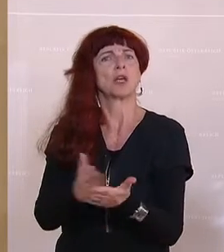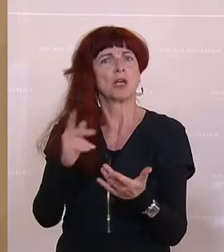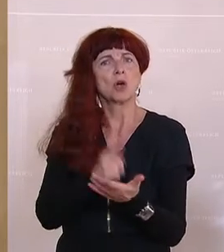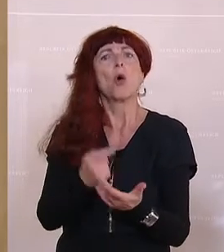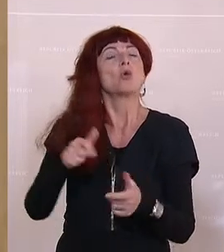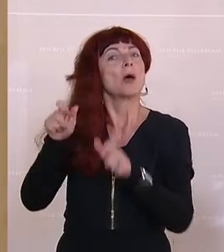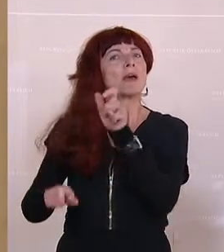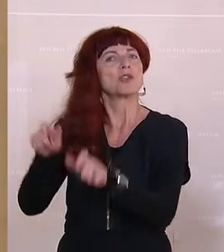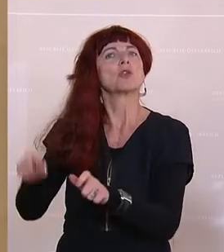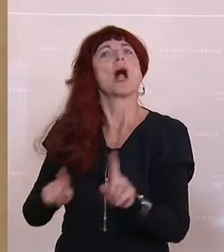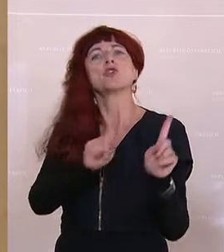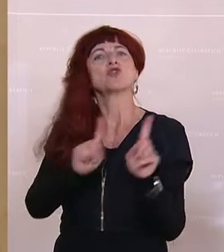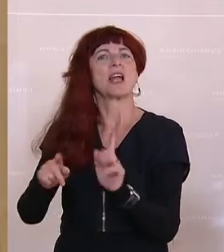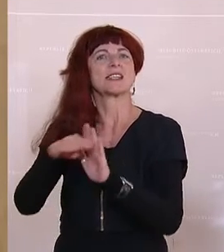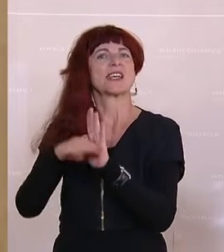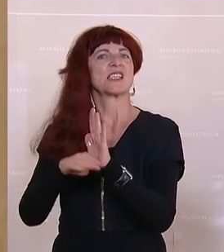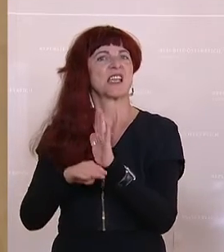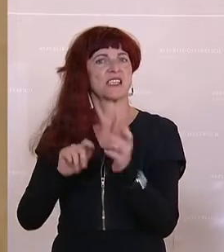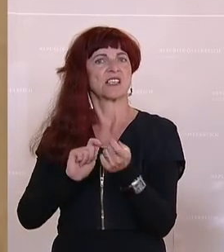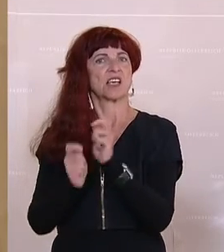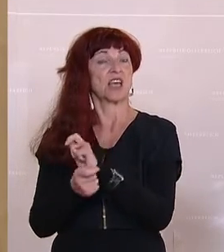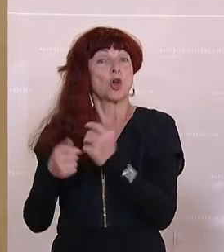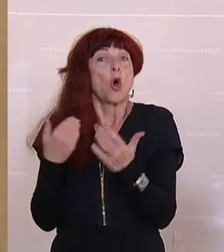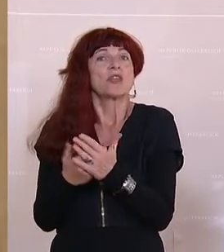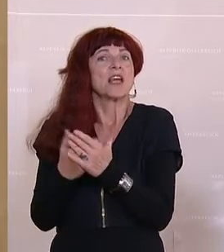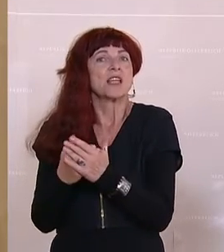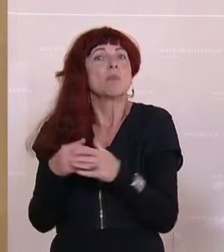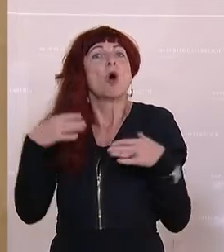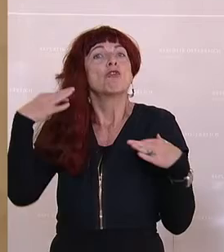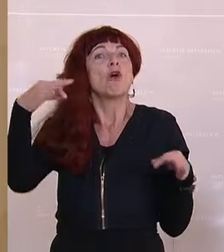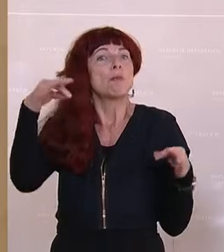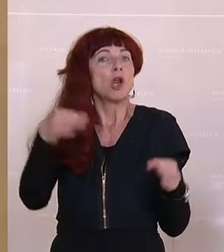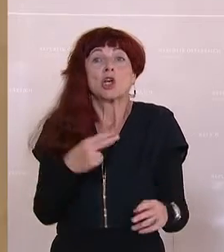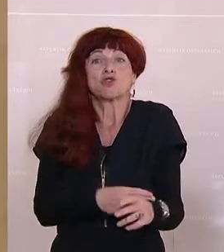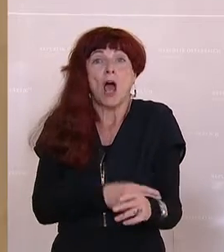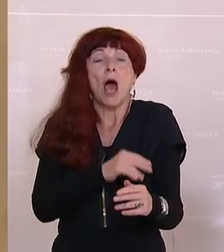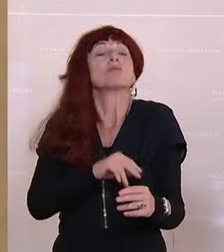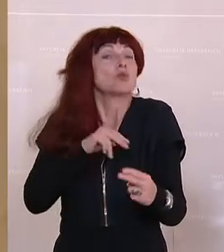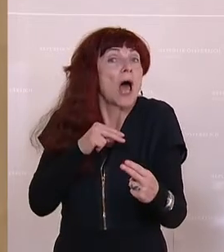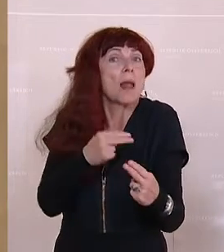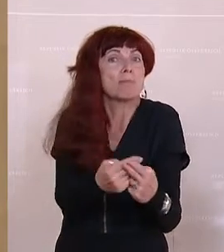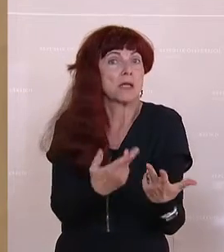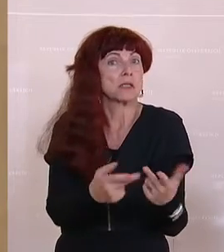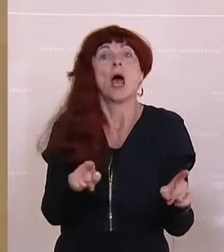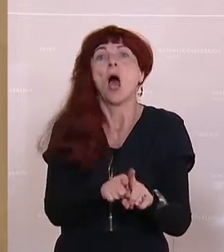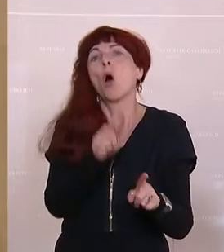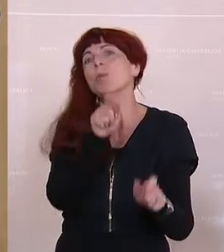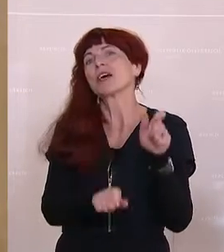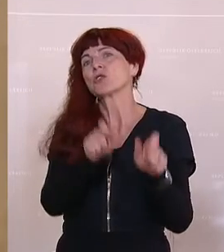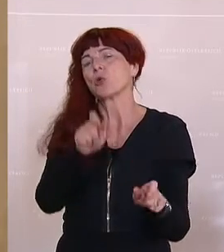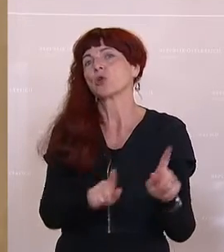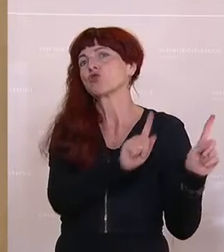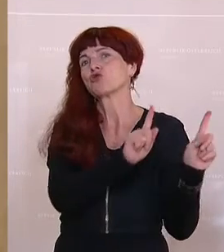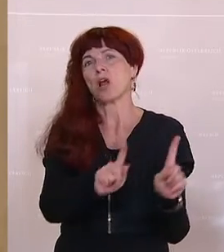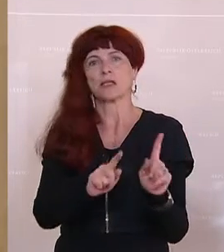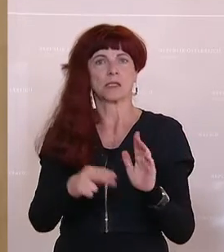passen wir die wichtigen Formulare des Staates auch dem Personenstandsregister an. Und für mich ist so eine kleine formale